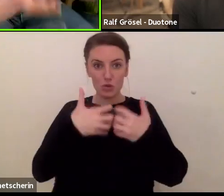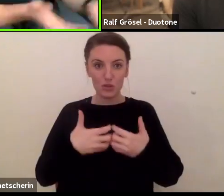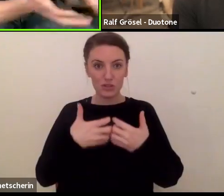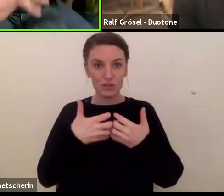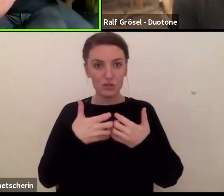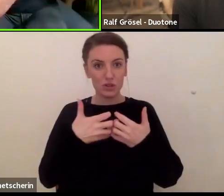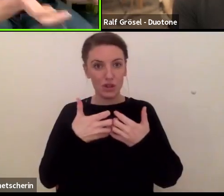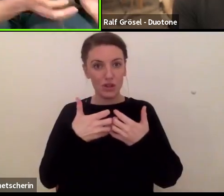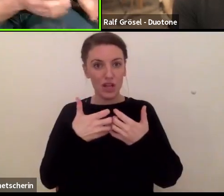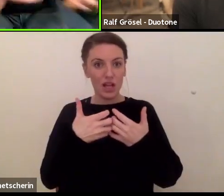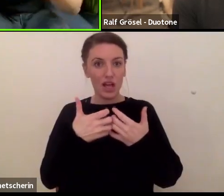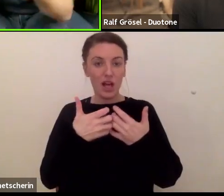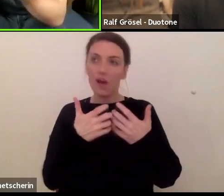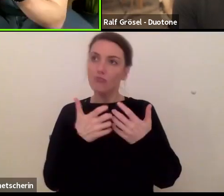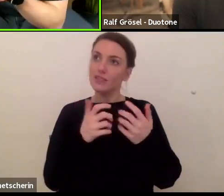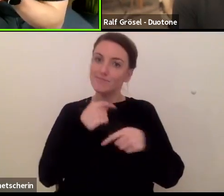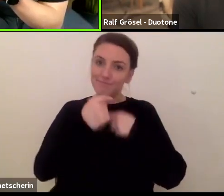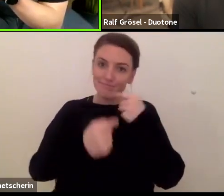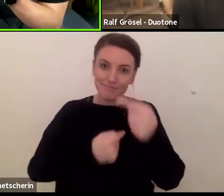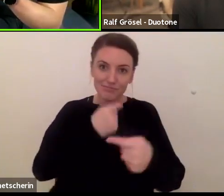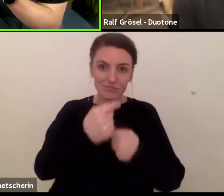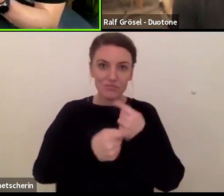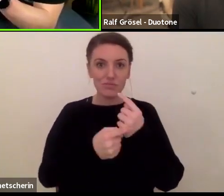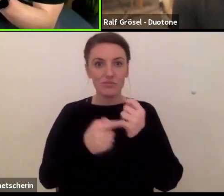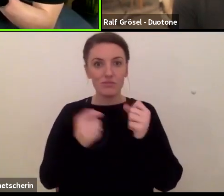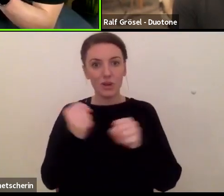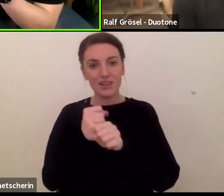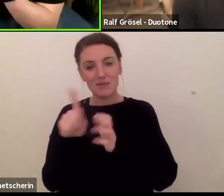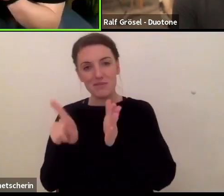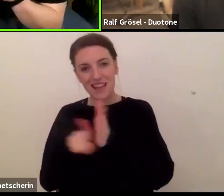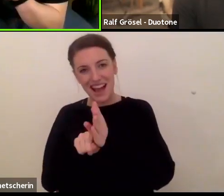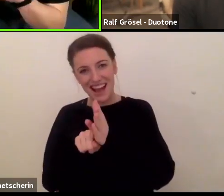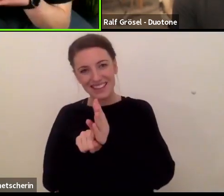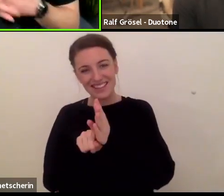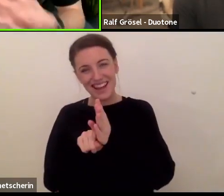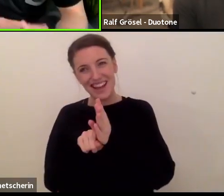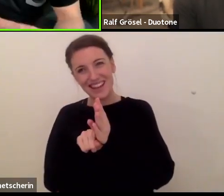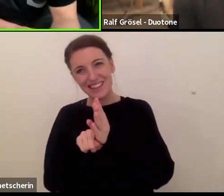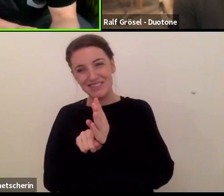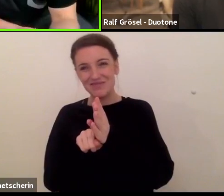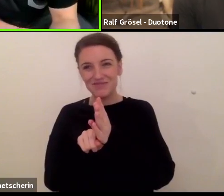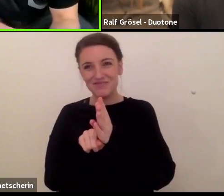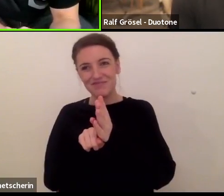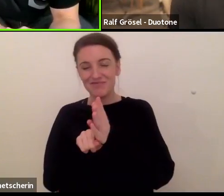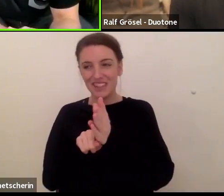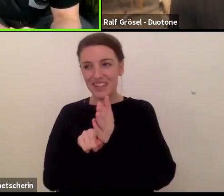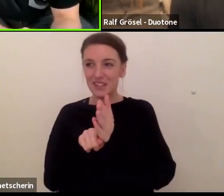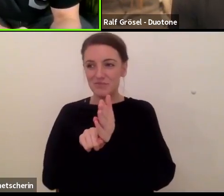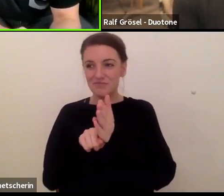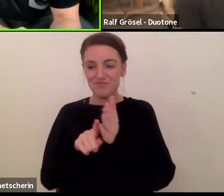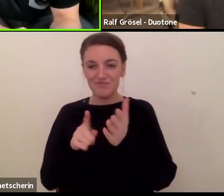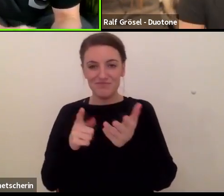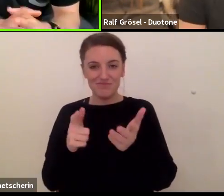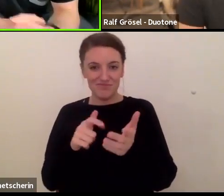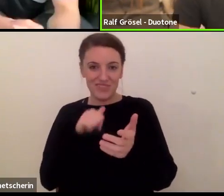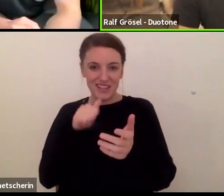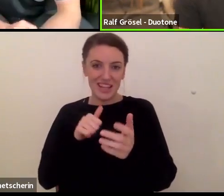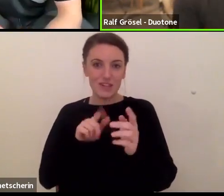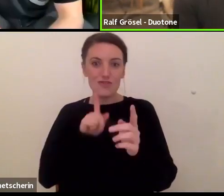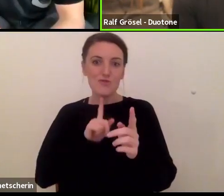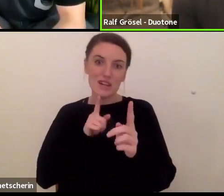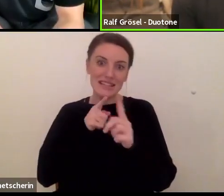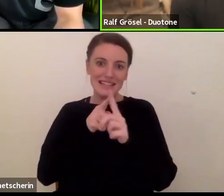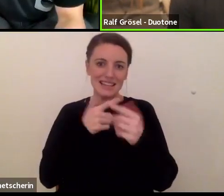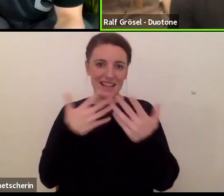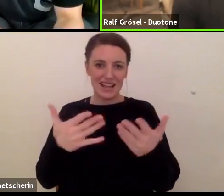Gesamte gar nicht so, sondern nur die Parameter? Weißt du, wo ich hin will, so ein bisschen? Ja. Nein, also